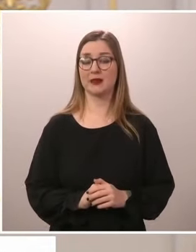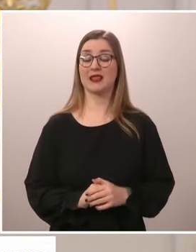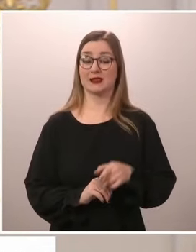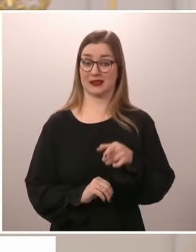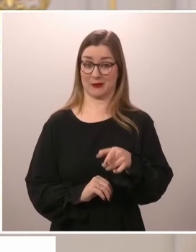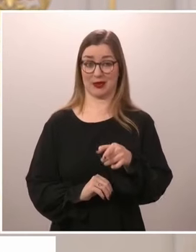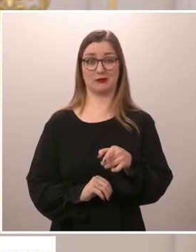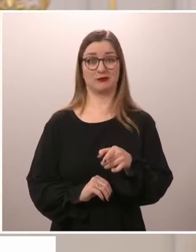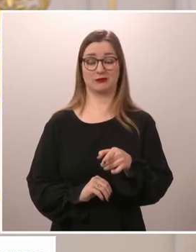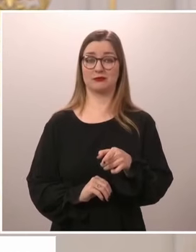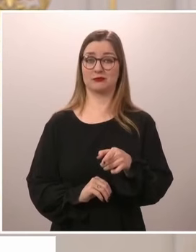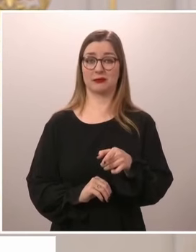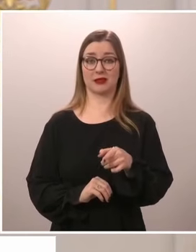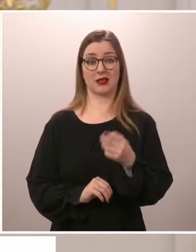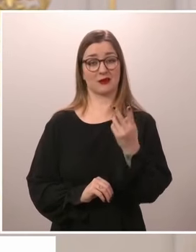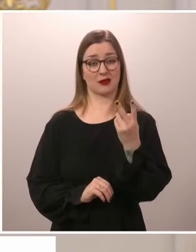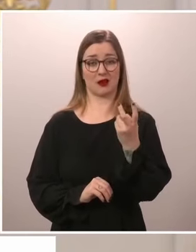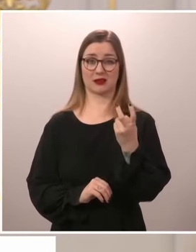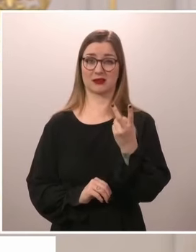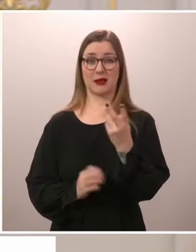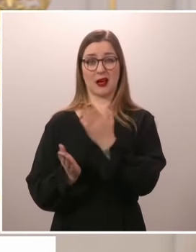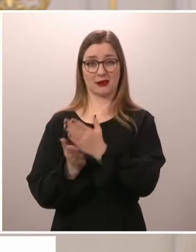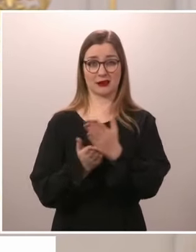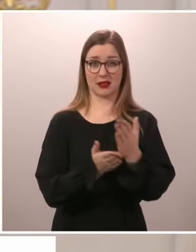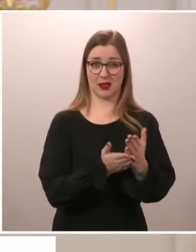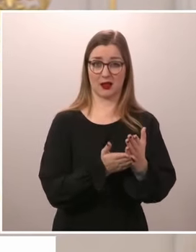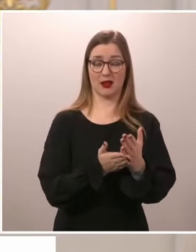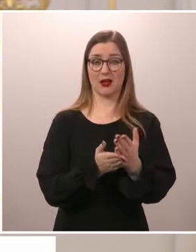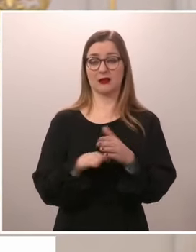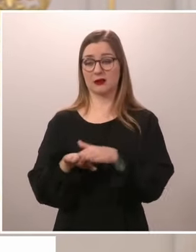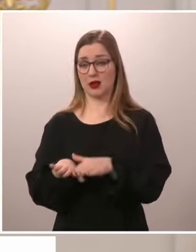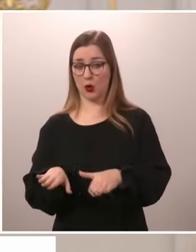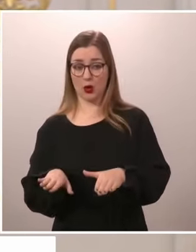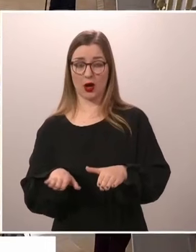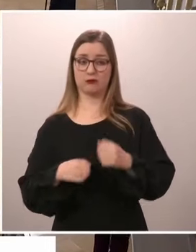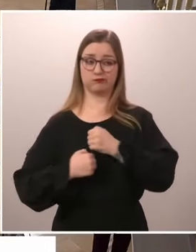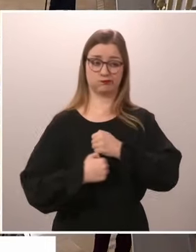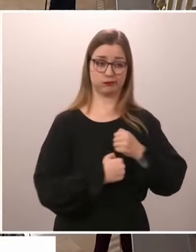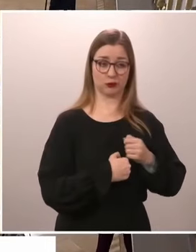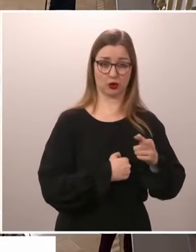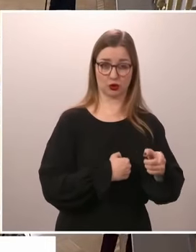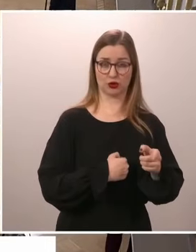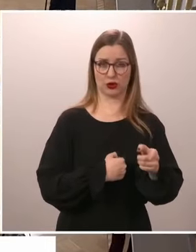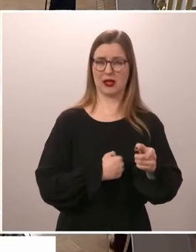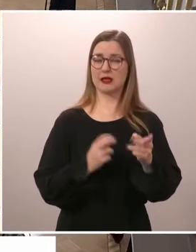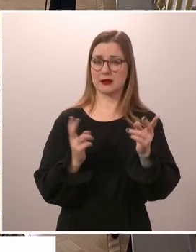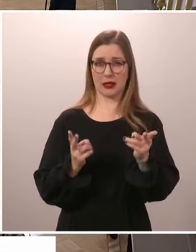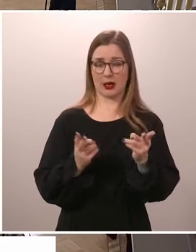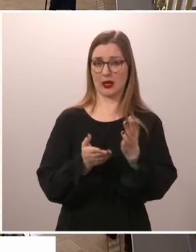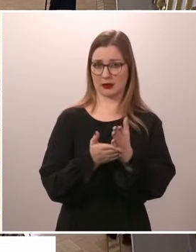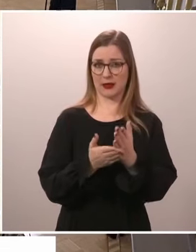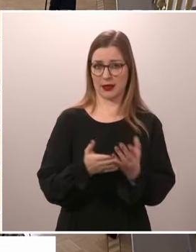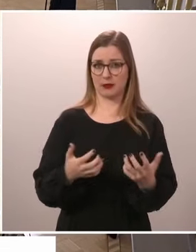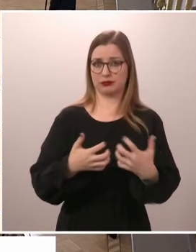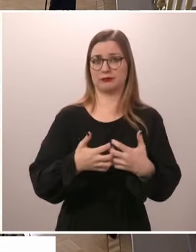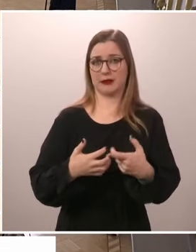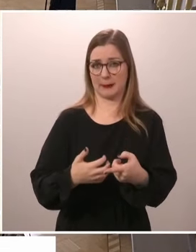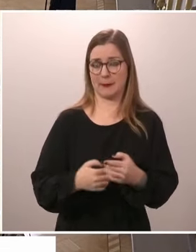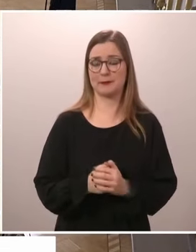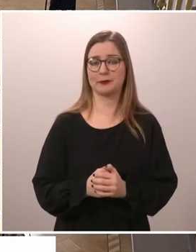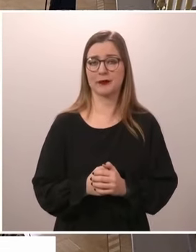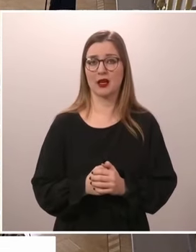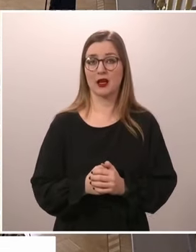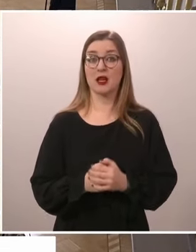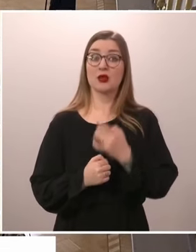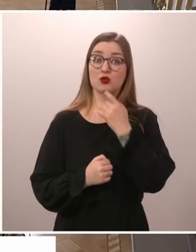kaksi eri, mutta kuitenkin samaa puolta. Olenko valmis lähettämään suomalaisia sotilaita